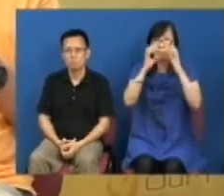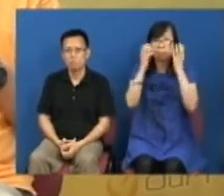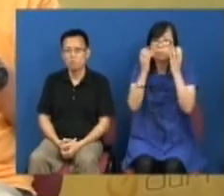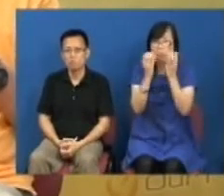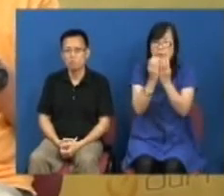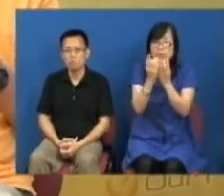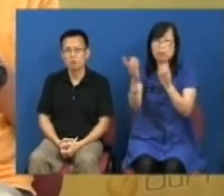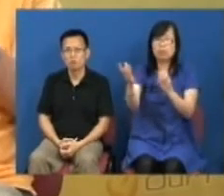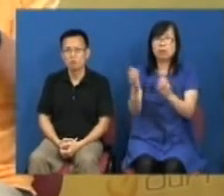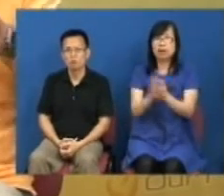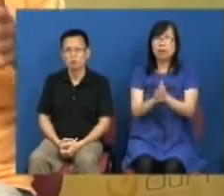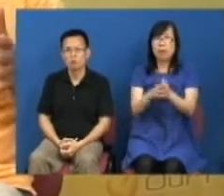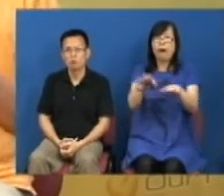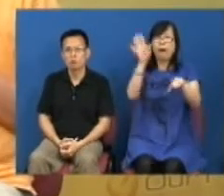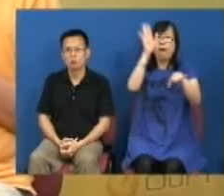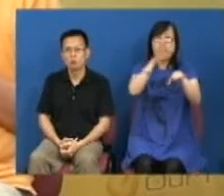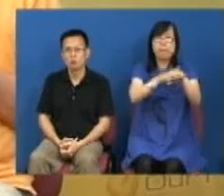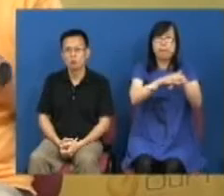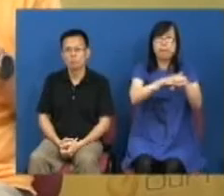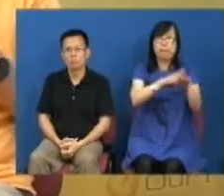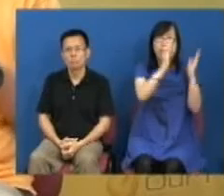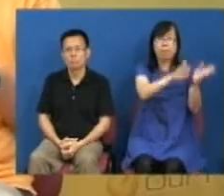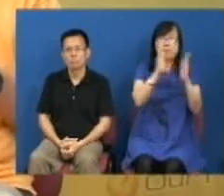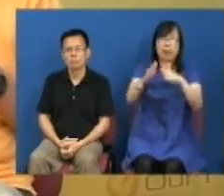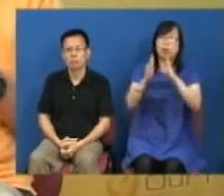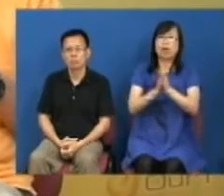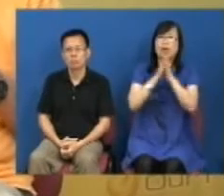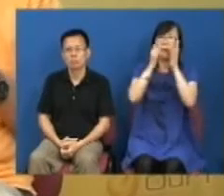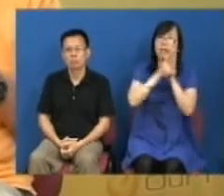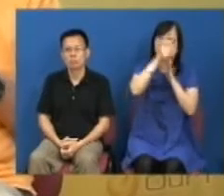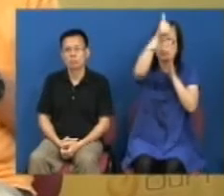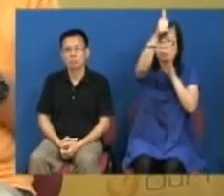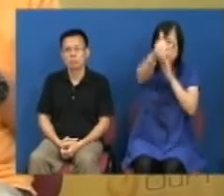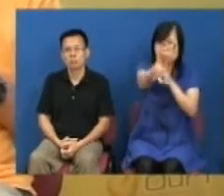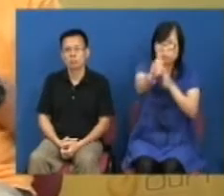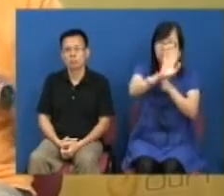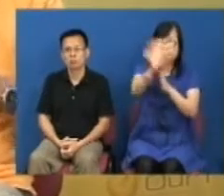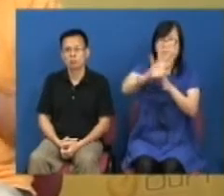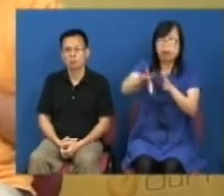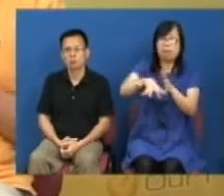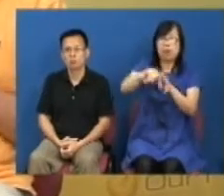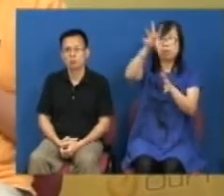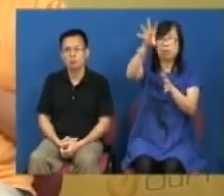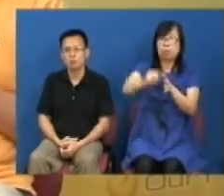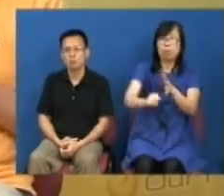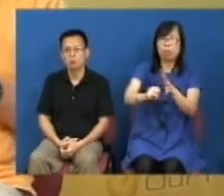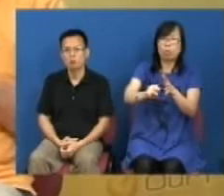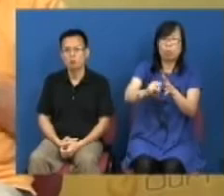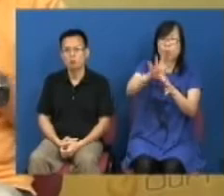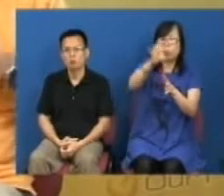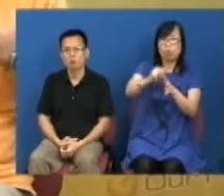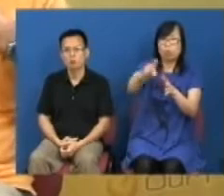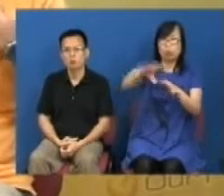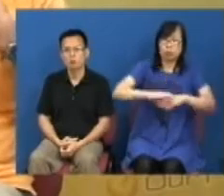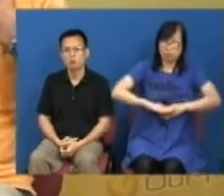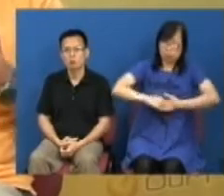这个龙头那些位置而且他们未必能够全程去走可能几个小时他们始终都是大老婆